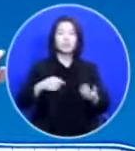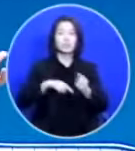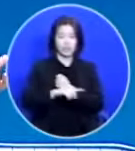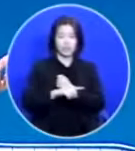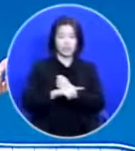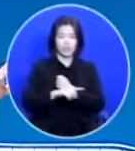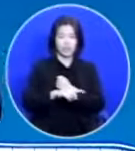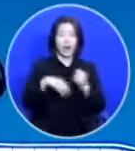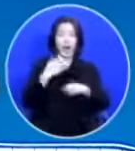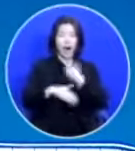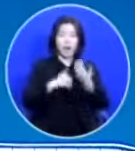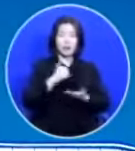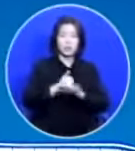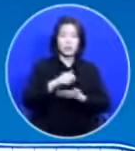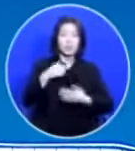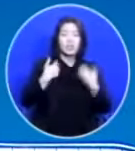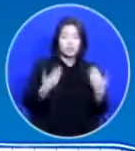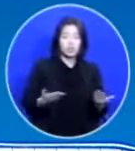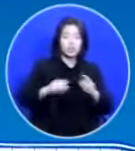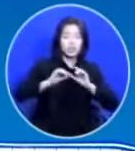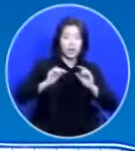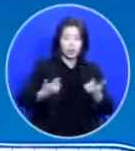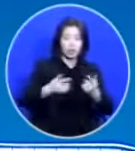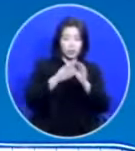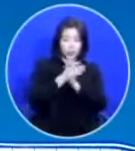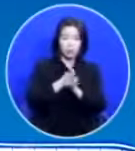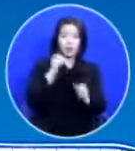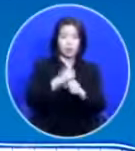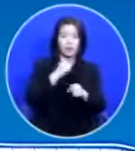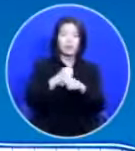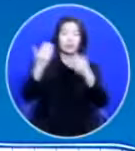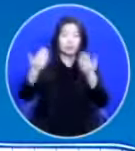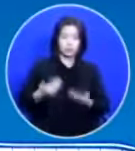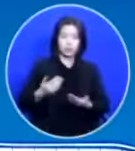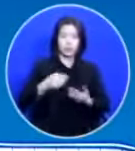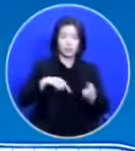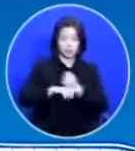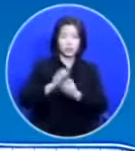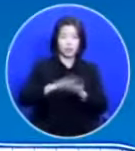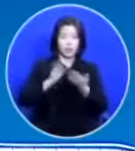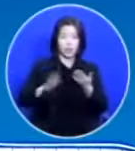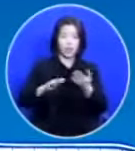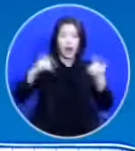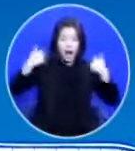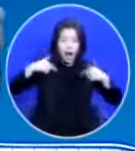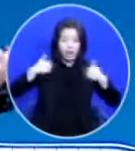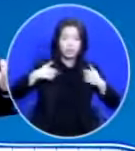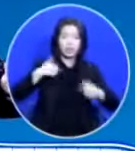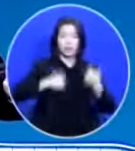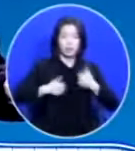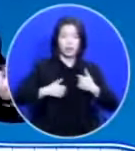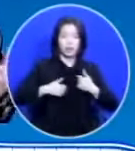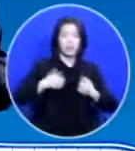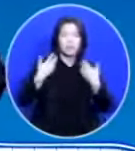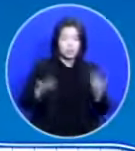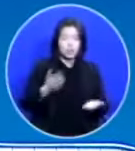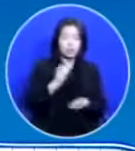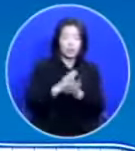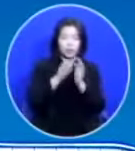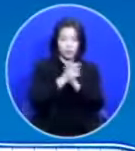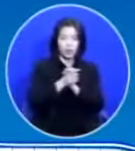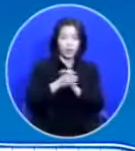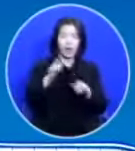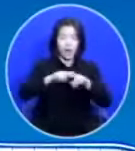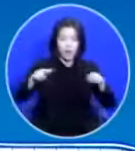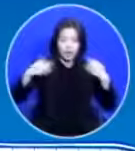해주시겠다는 거예요 쉬지 말고 기도하는 거 항상 기뻐하라 쉬지 말고 기도하라 범사에 감사하라 이것은